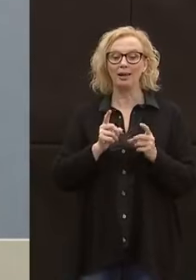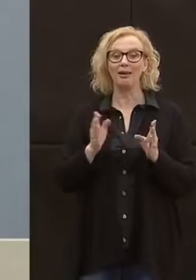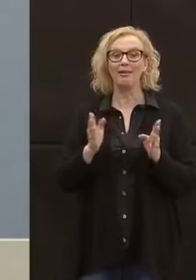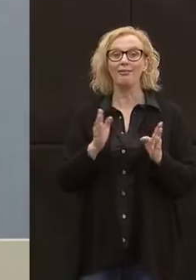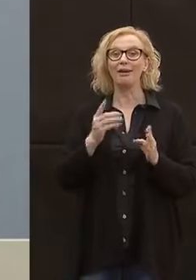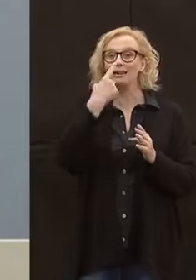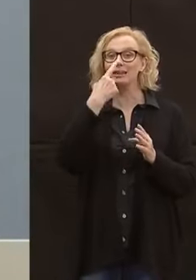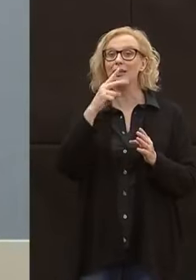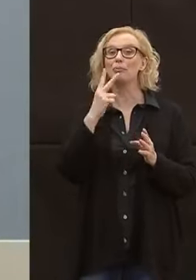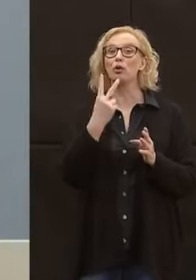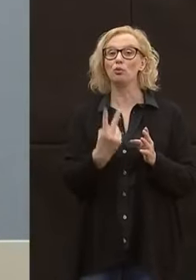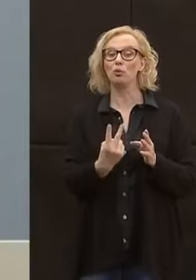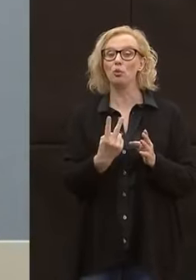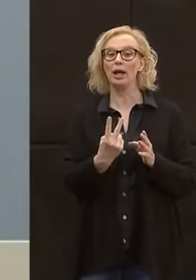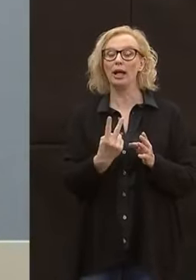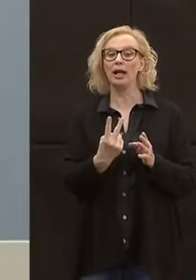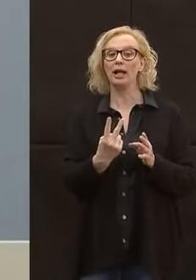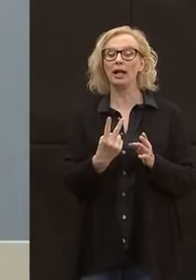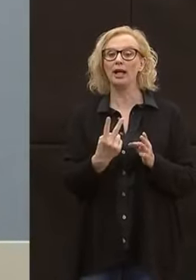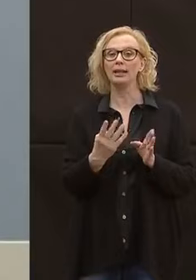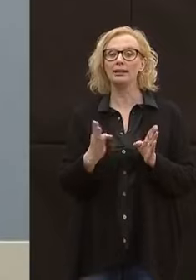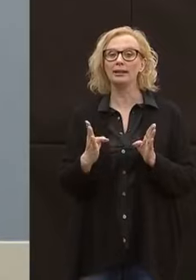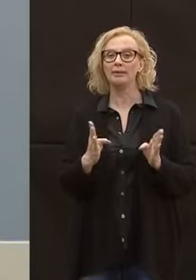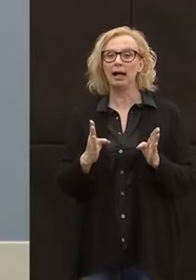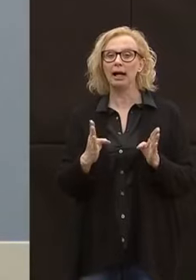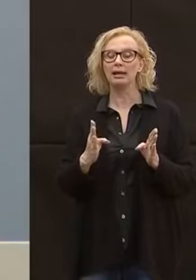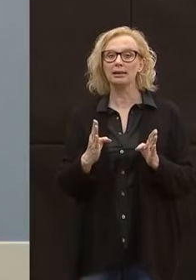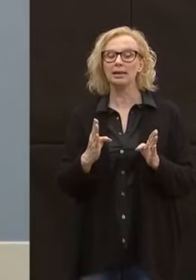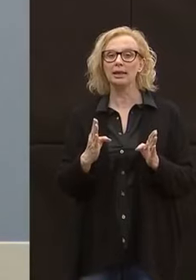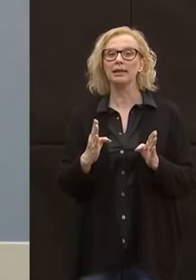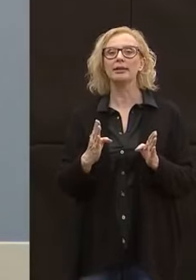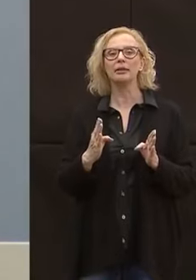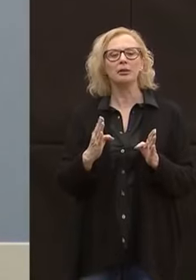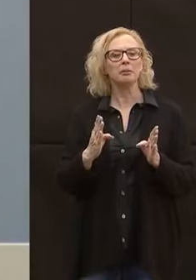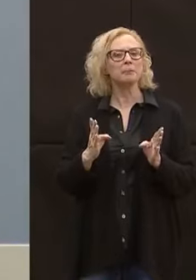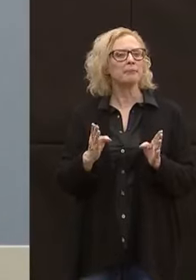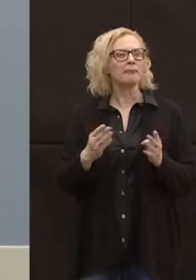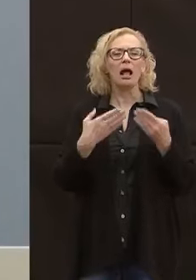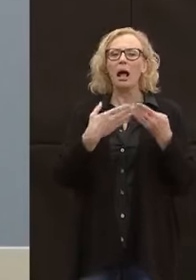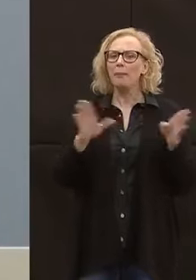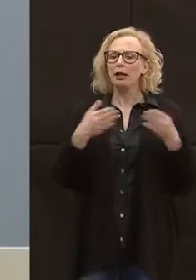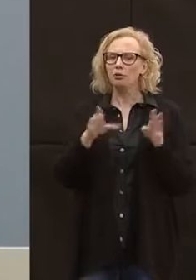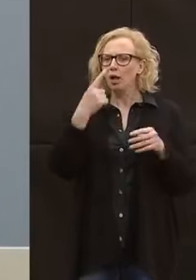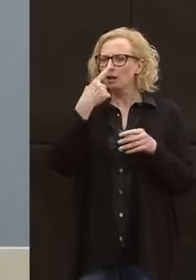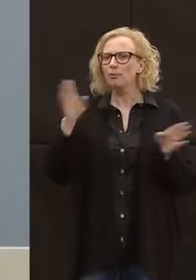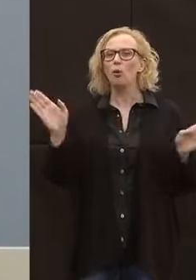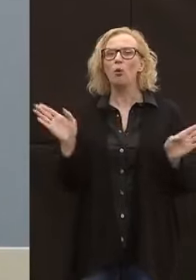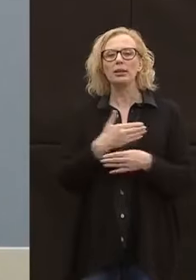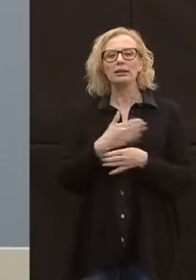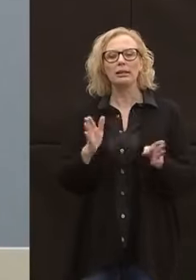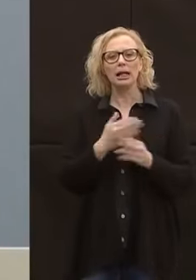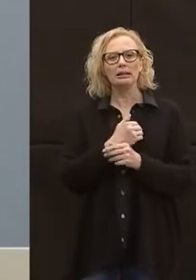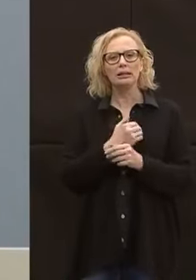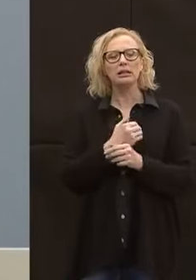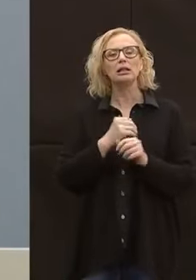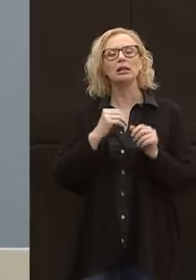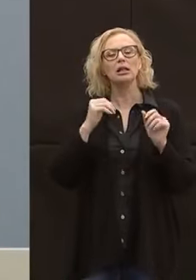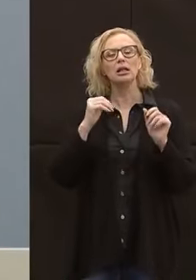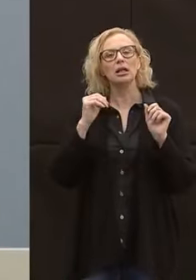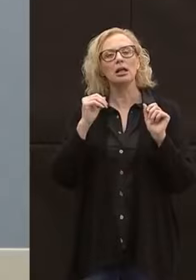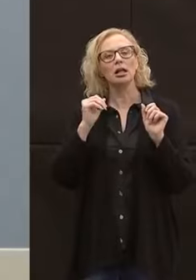qualsiasi, diciamo, riapertura si faccia ha una piccola,